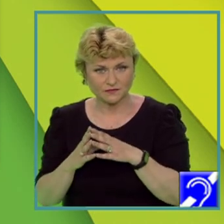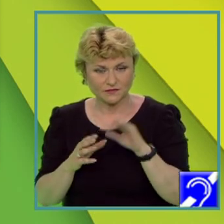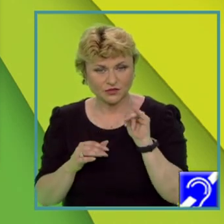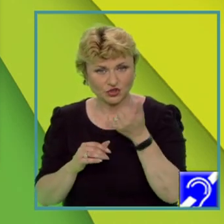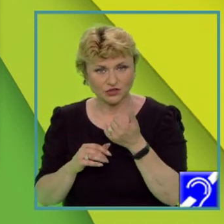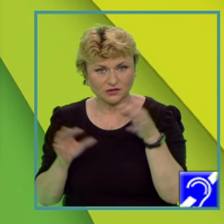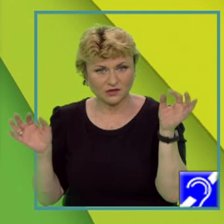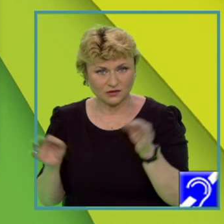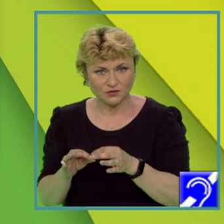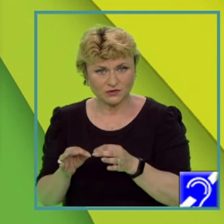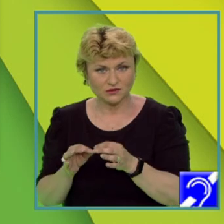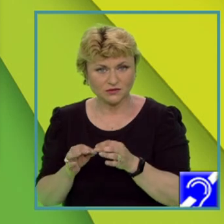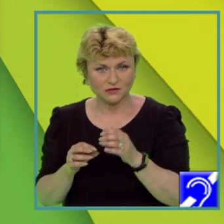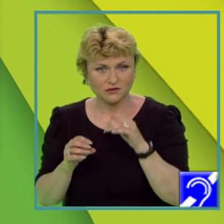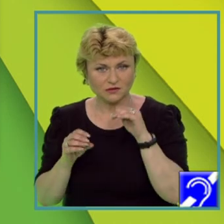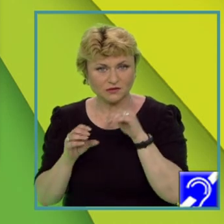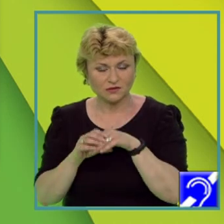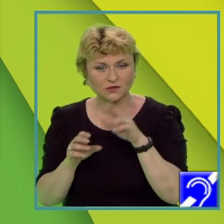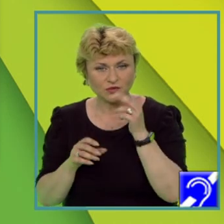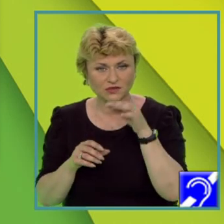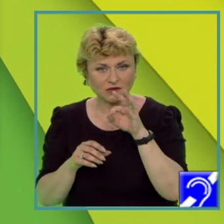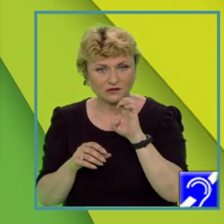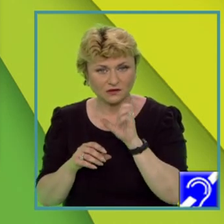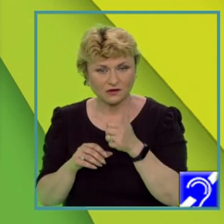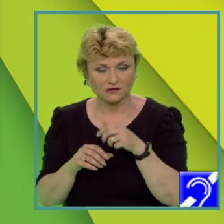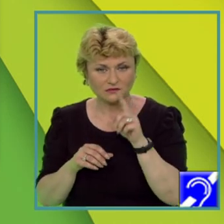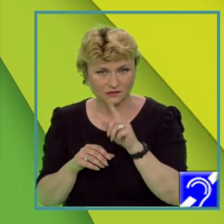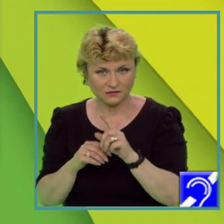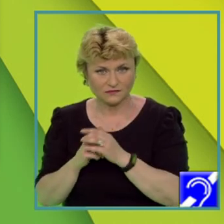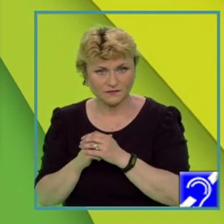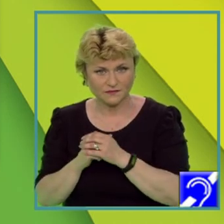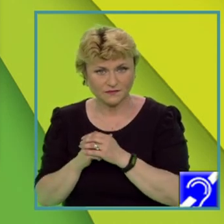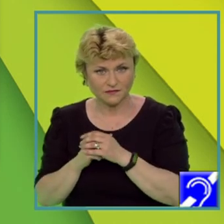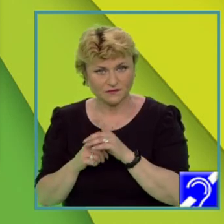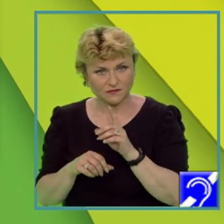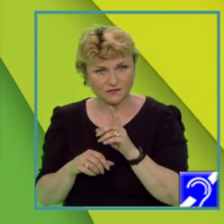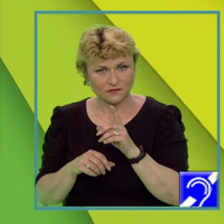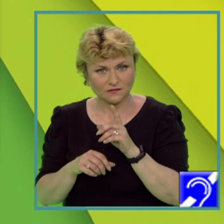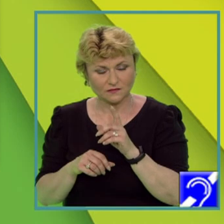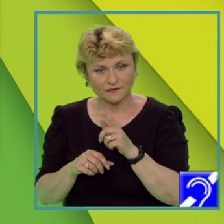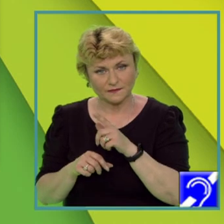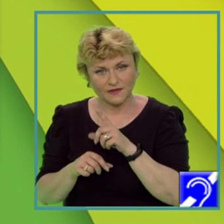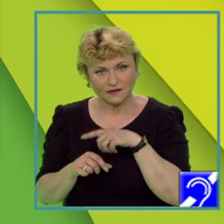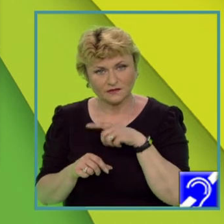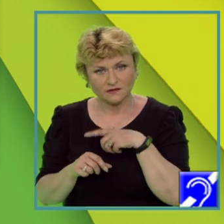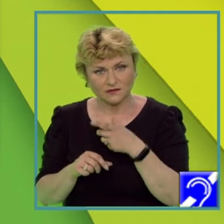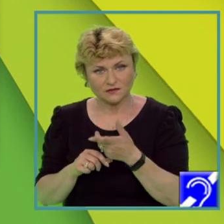redus în unitatea D, deci poate fi ridicat